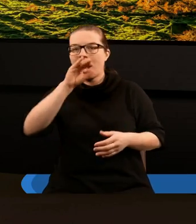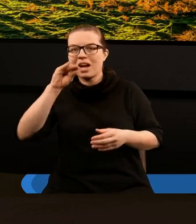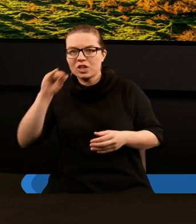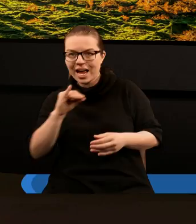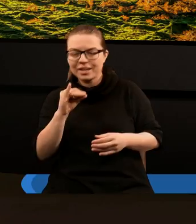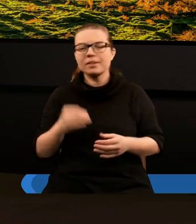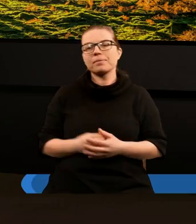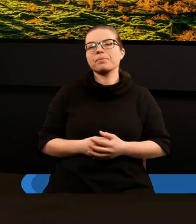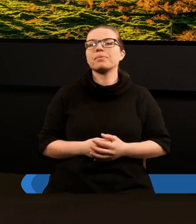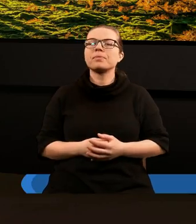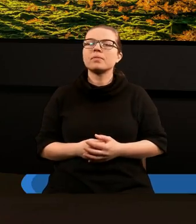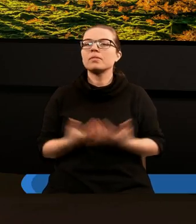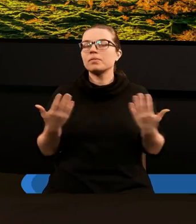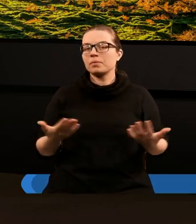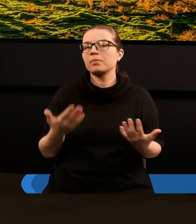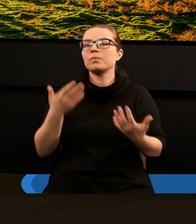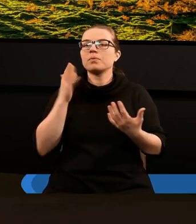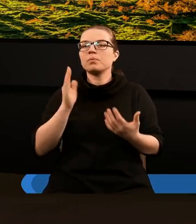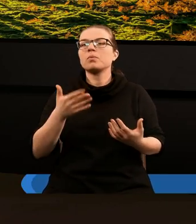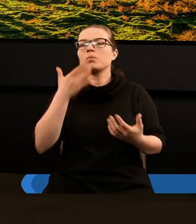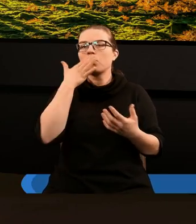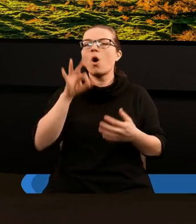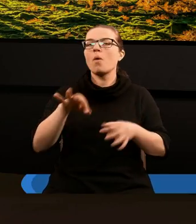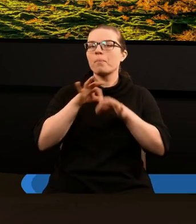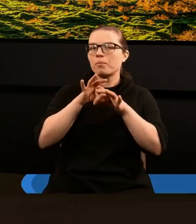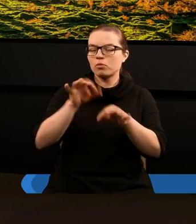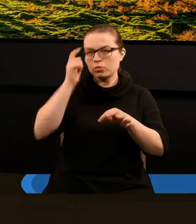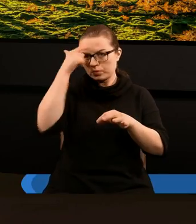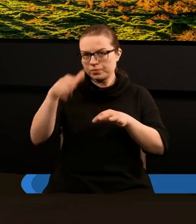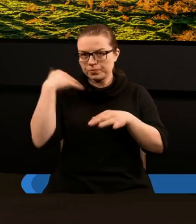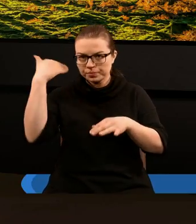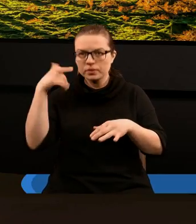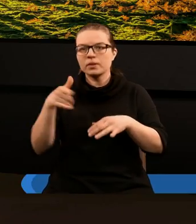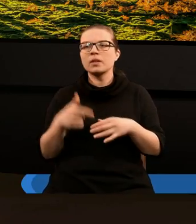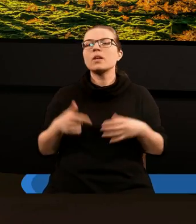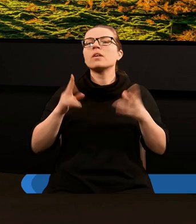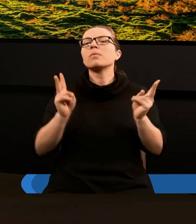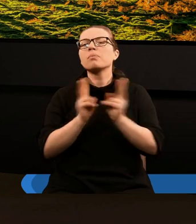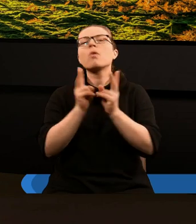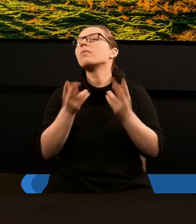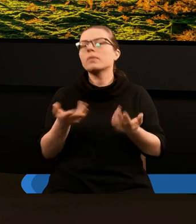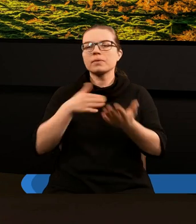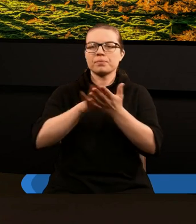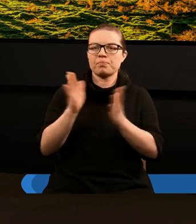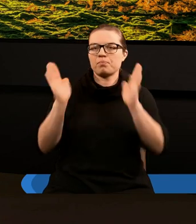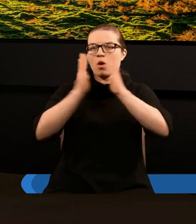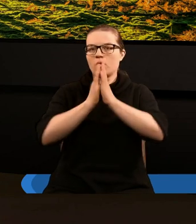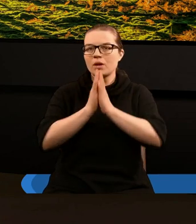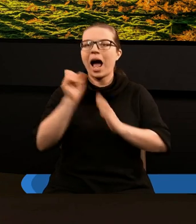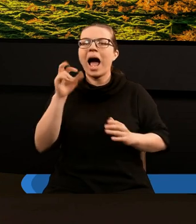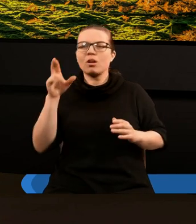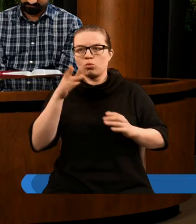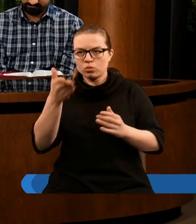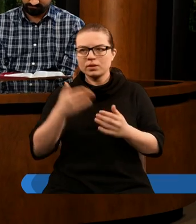imię Błażej. Będę miał przywilej prowadzenia tego studium. A nasze spotkanie rozpoczniemy od modlitwy z